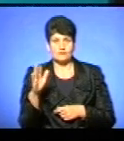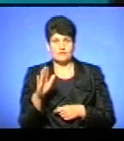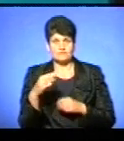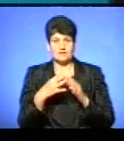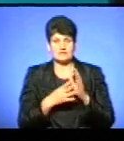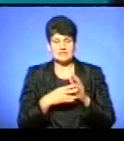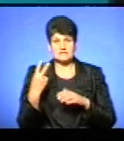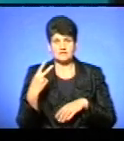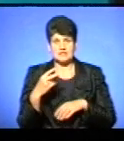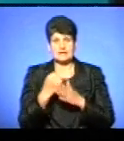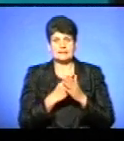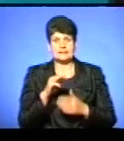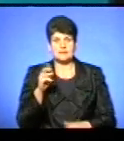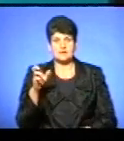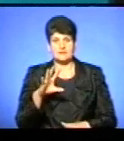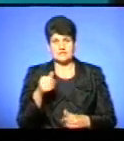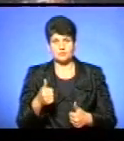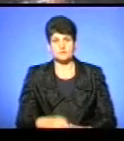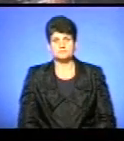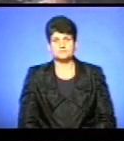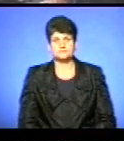19.20 каналі ТТБ. На все добре.